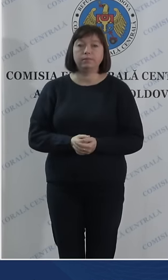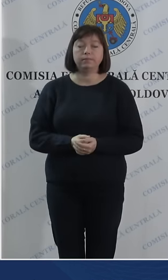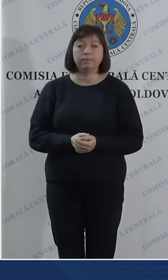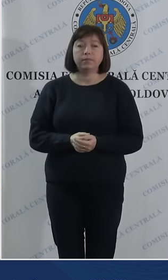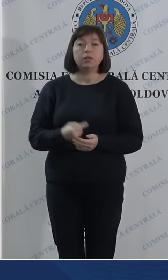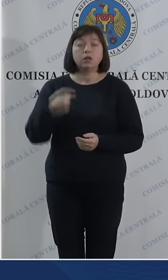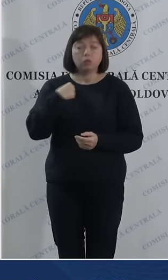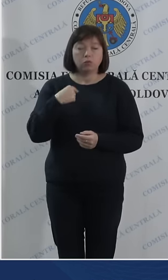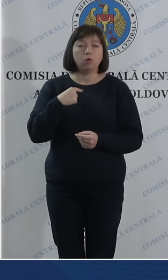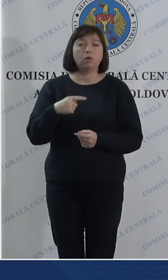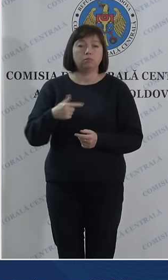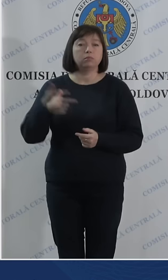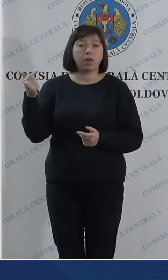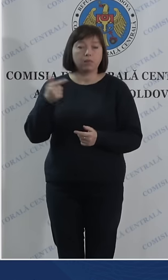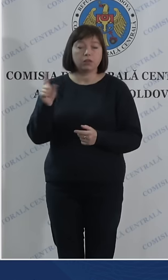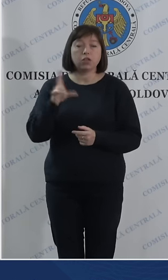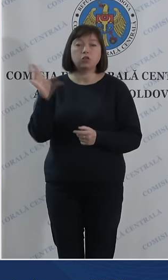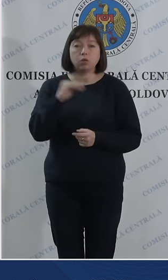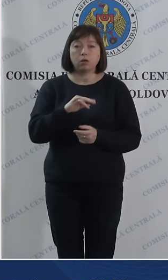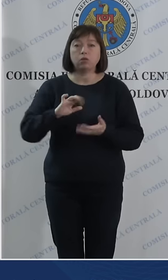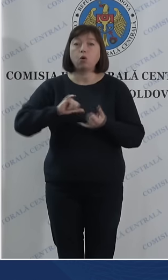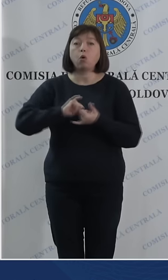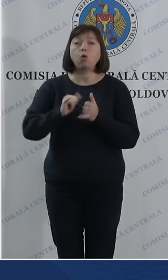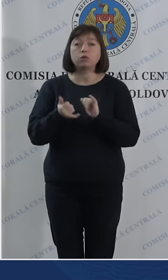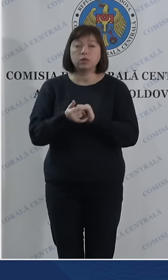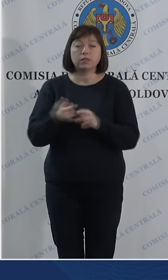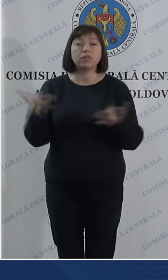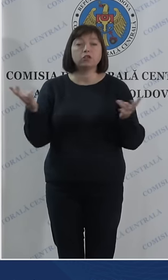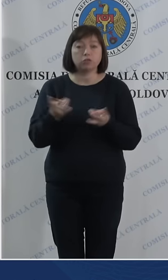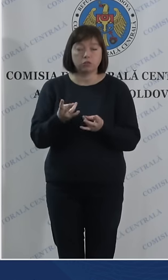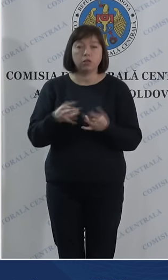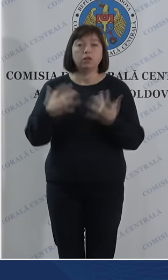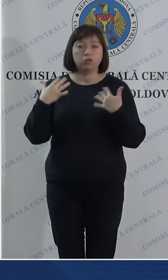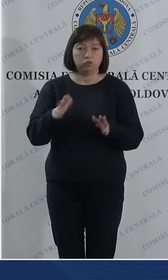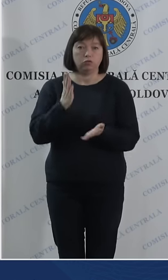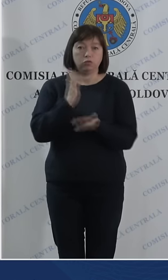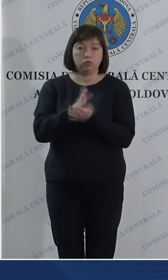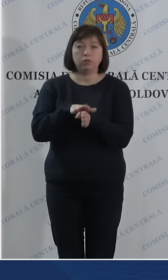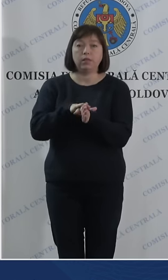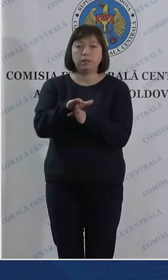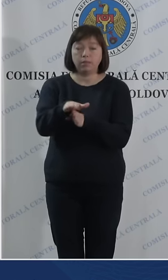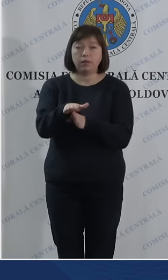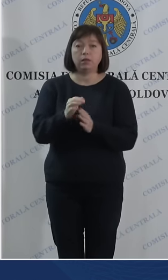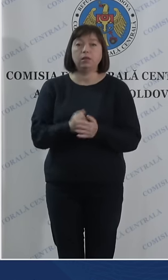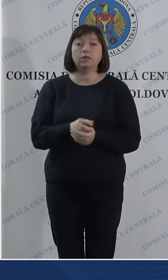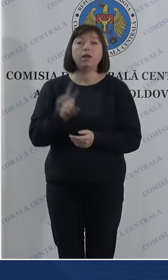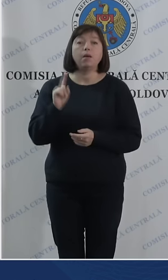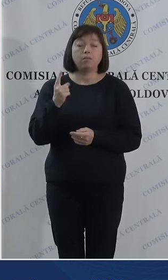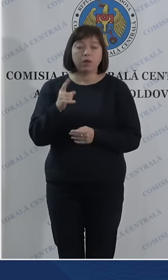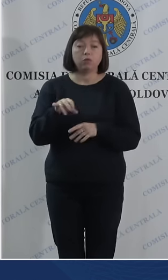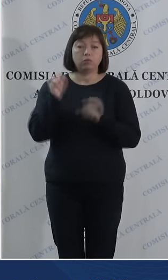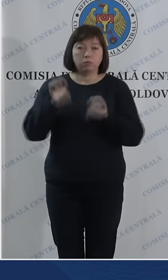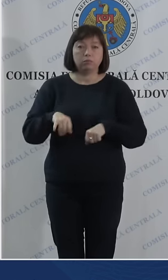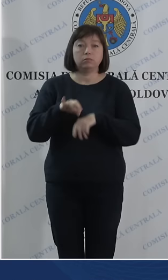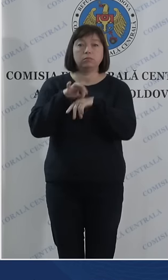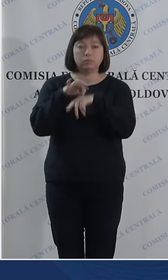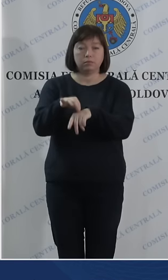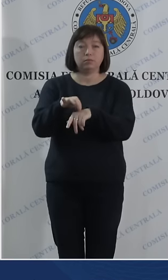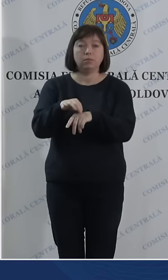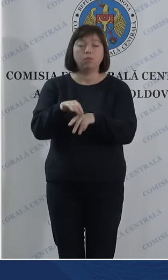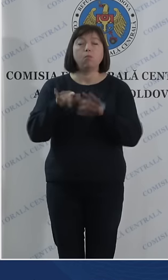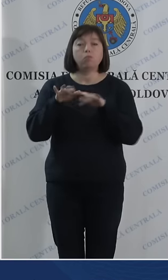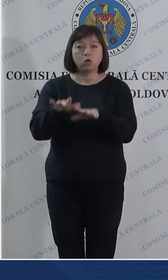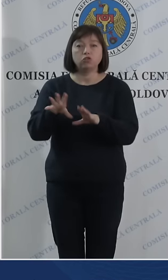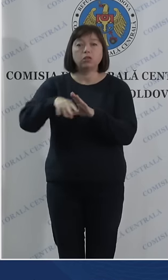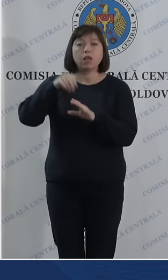Ne-am asigurat că toate condițiile necesare sunt îndeplinite, pentru a desfășura un